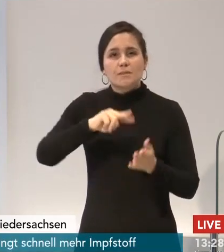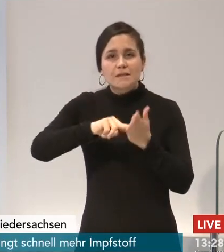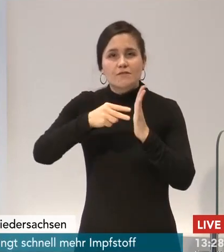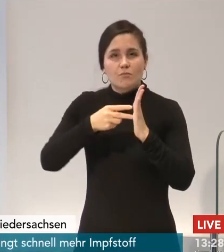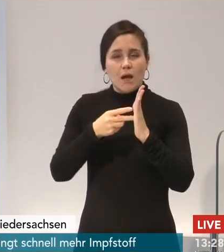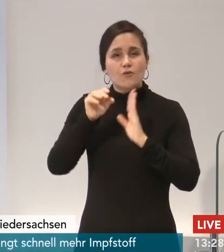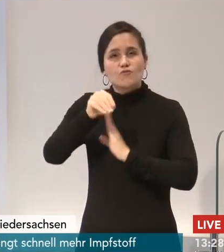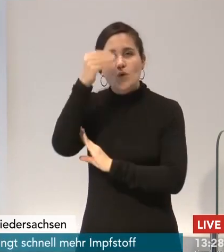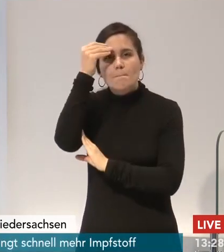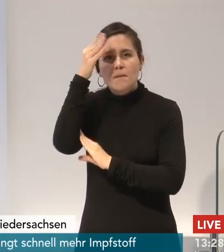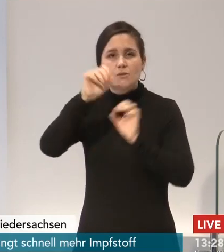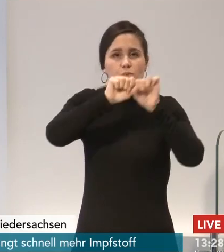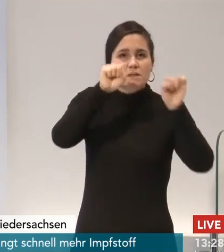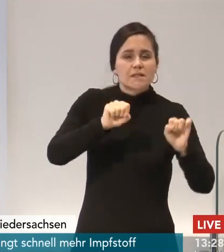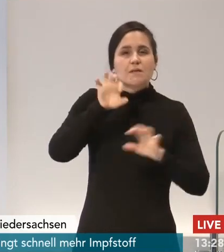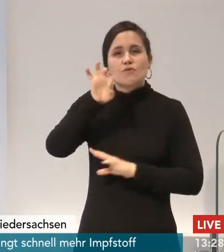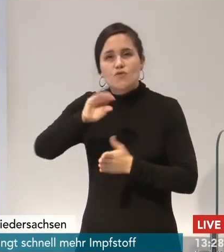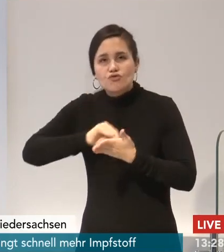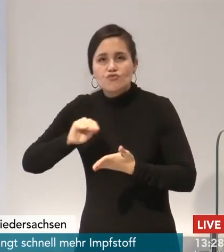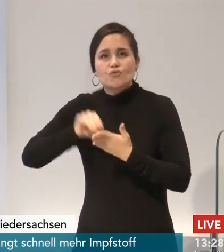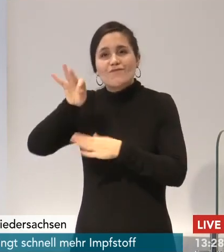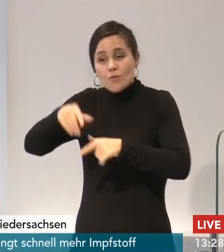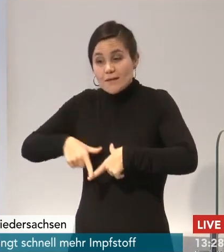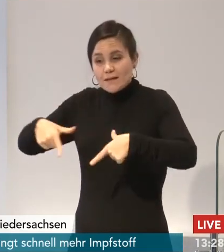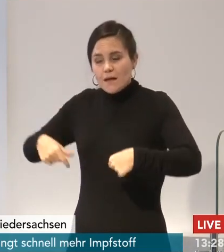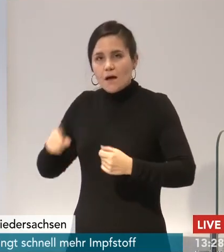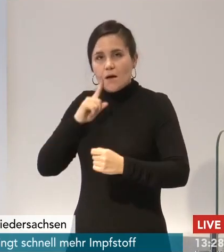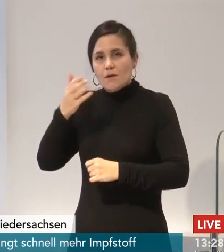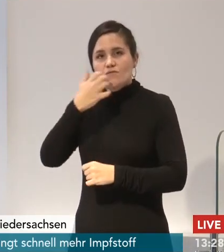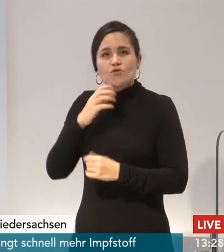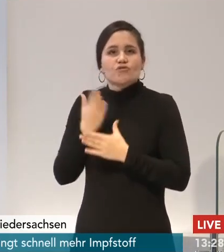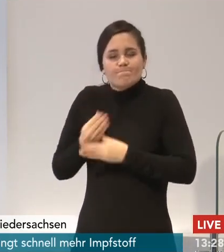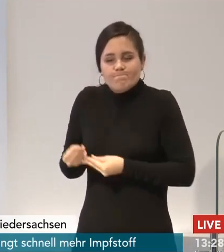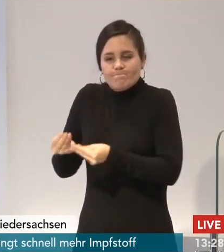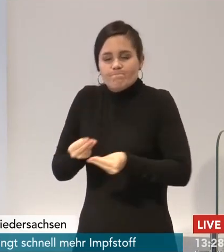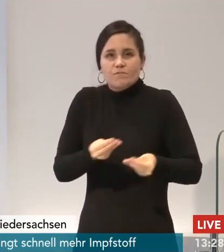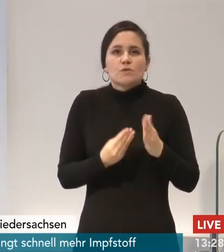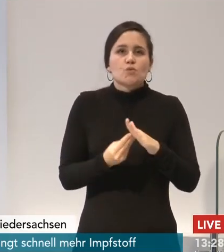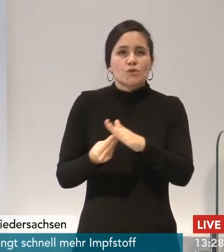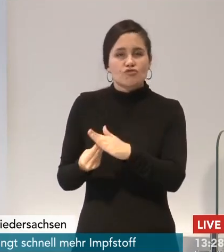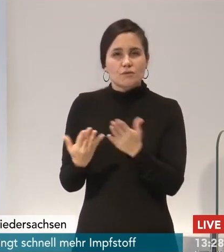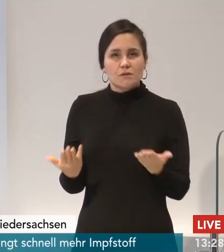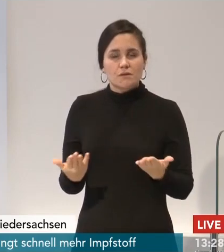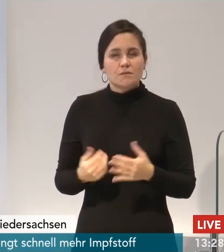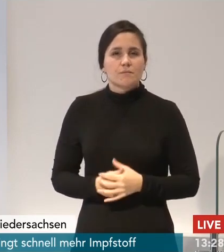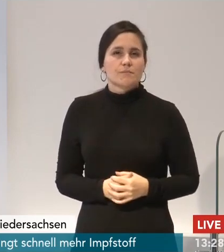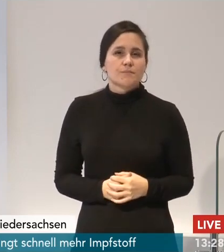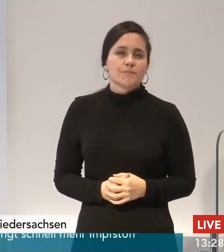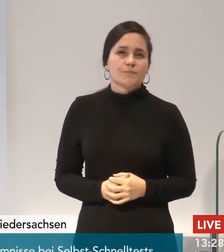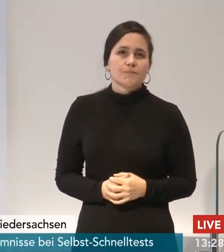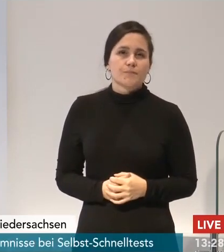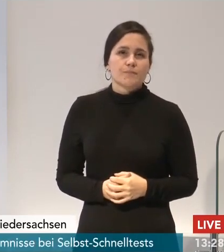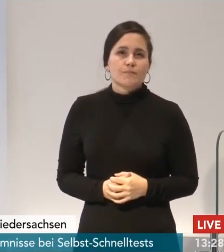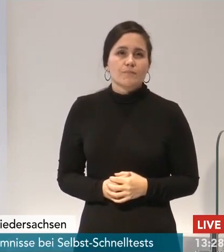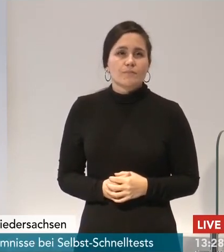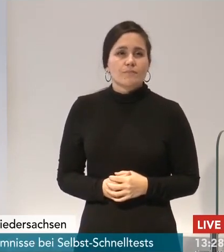den Schulen wie auch den Kitas mit an die Hand zu geben. Auf Basis des heutigen Tages, auch der Entwicklung